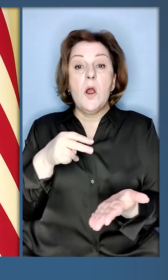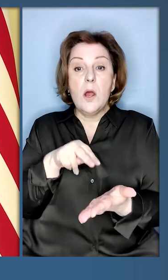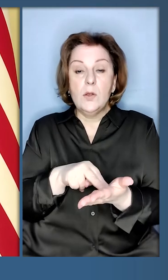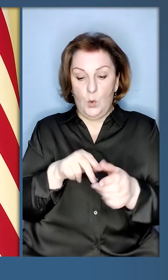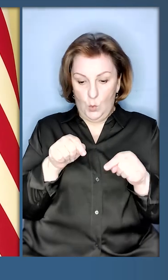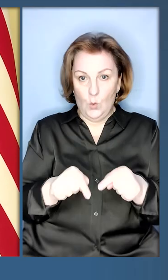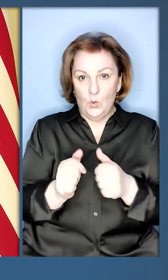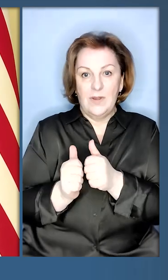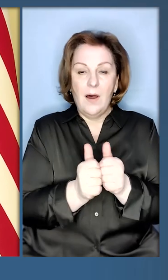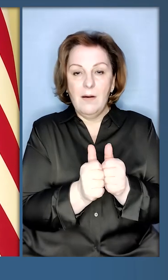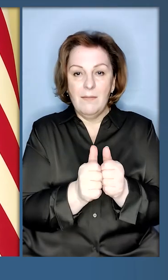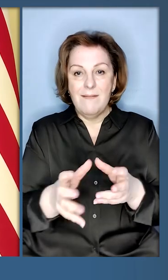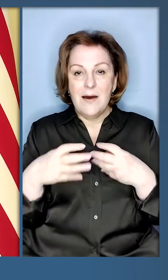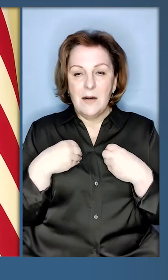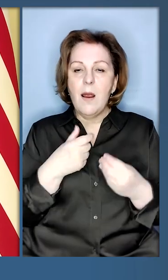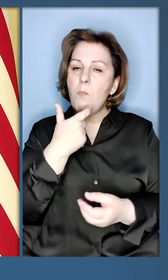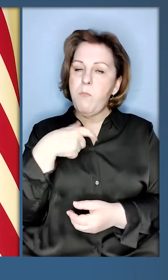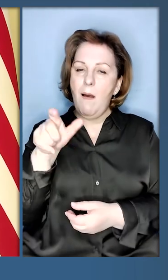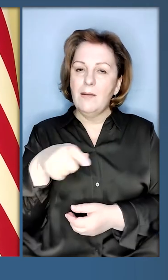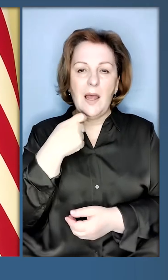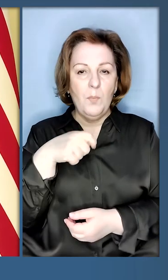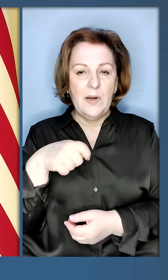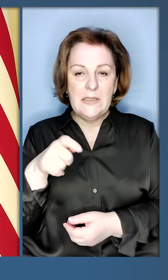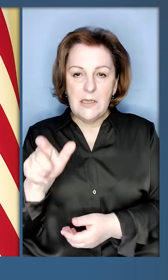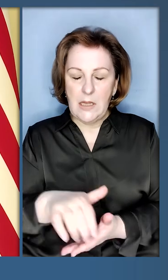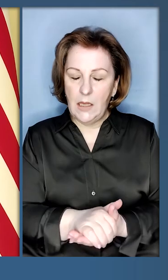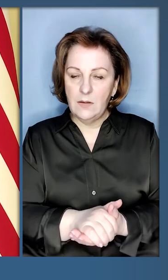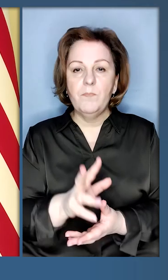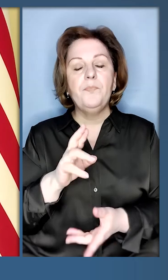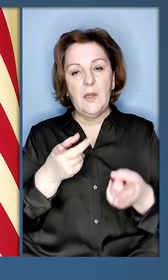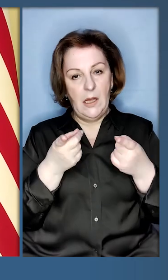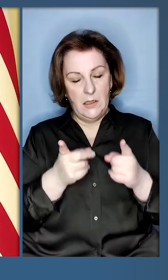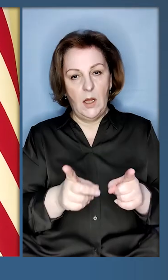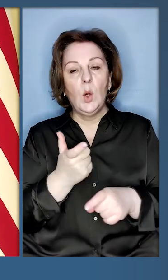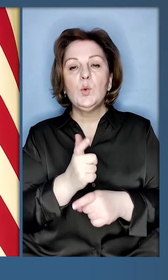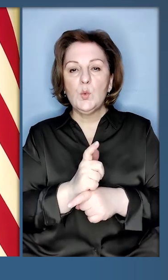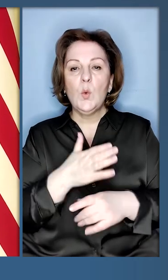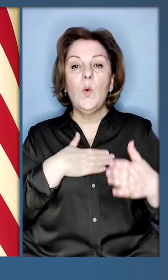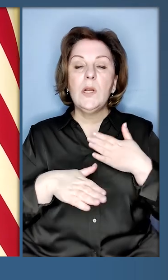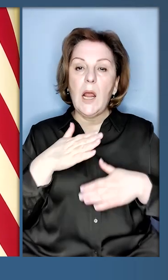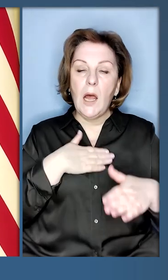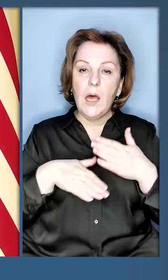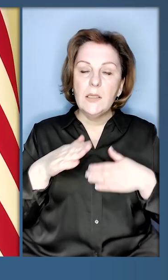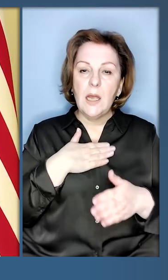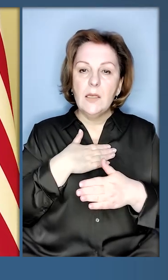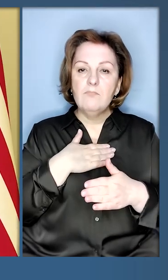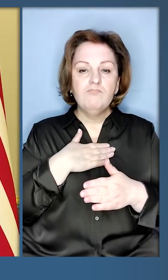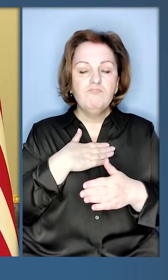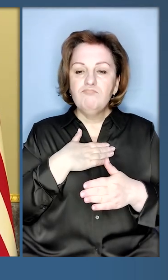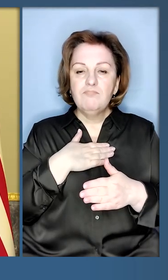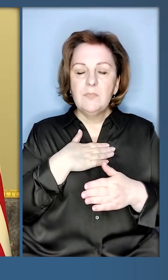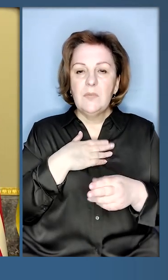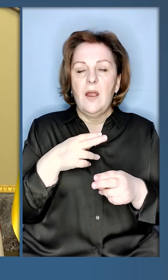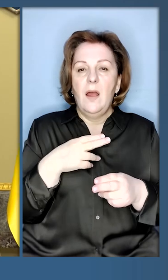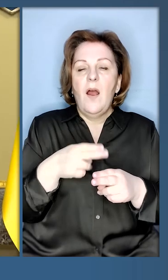тут разом. Пане Президента, я дійсно дуже радий відплатити за